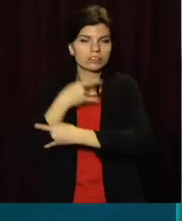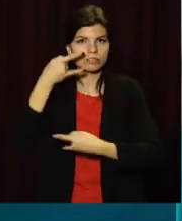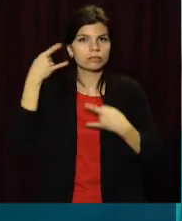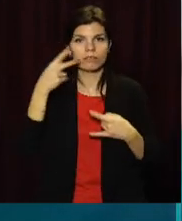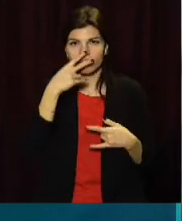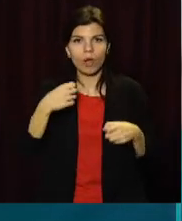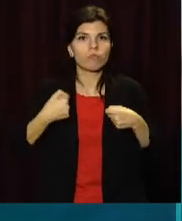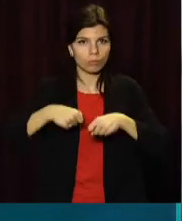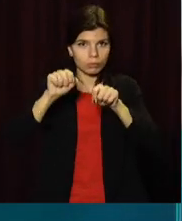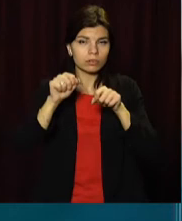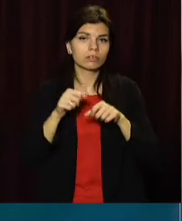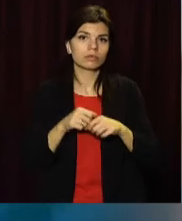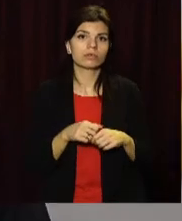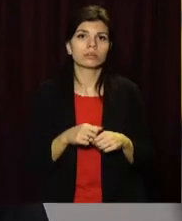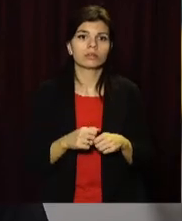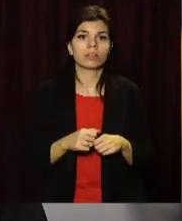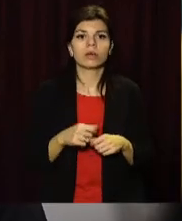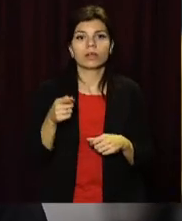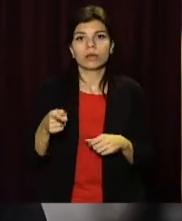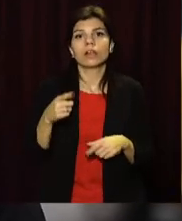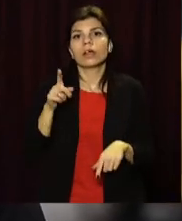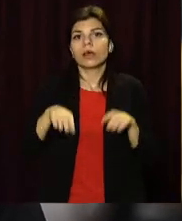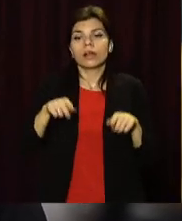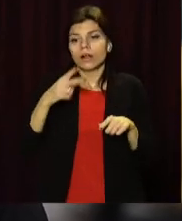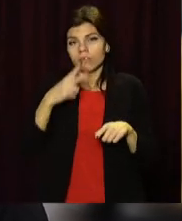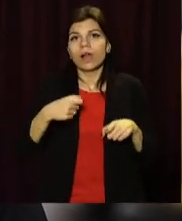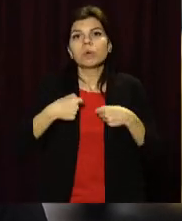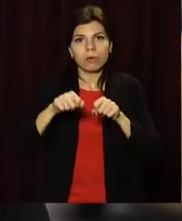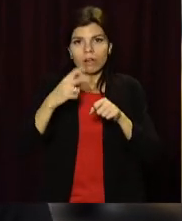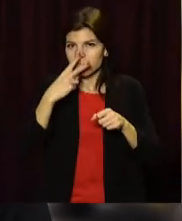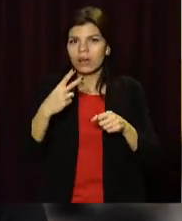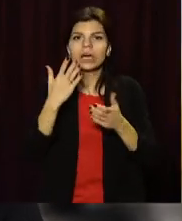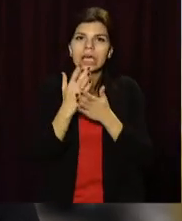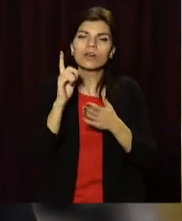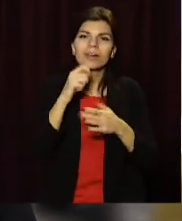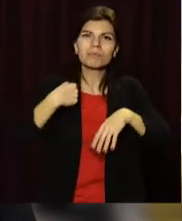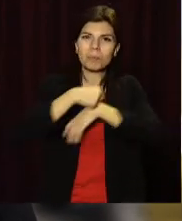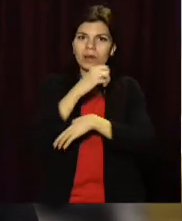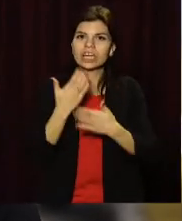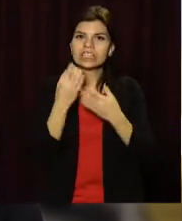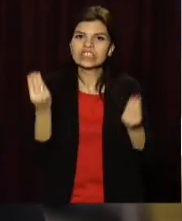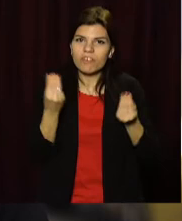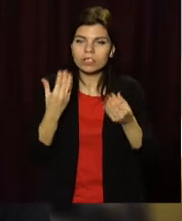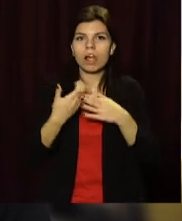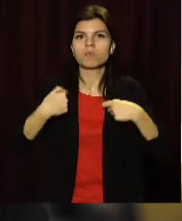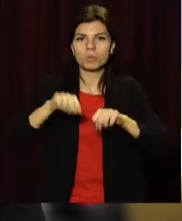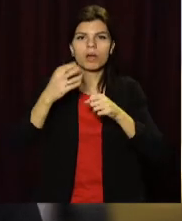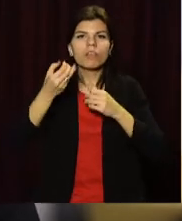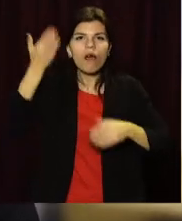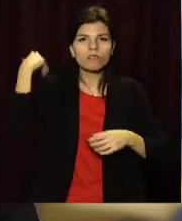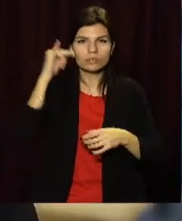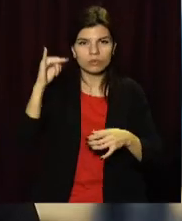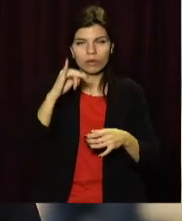Також деякі з них, скоріш за все, були завдані йому раніше. З даним фактом відкрито кримінальне провадження